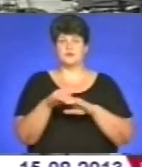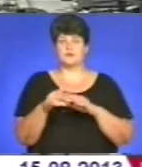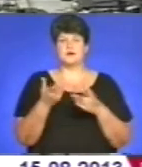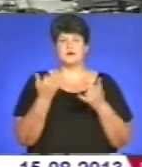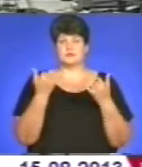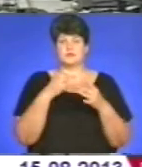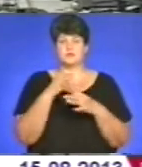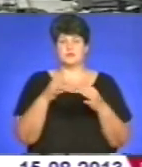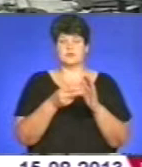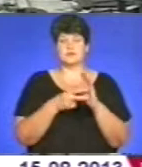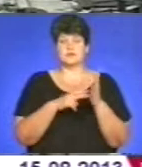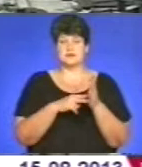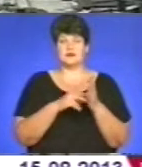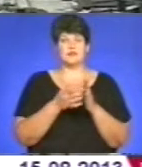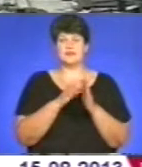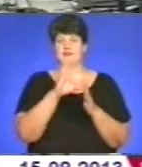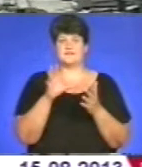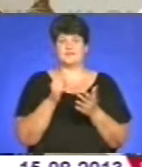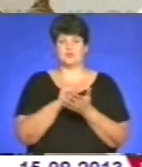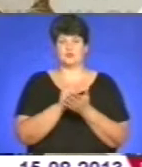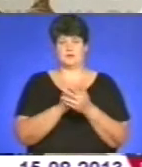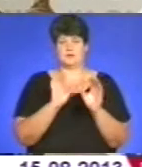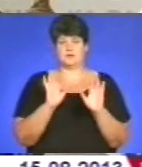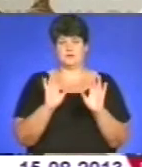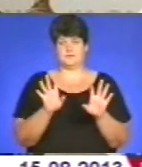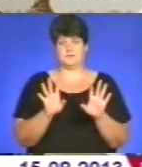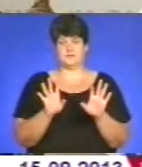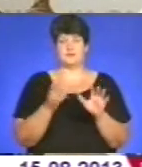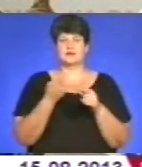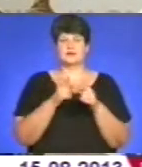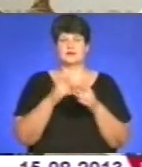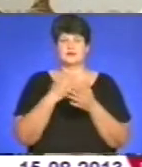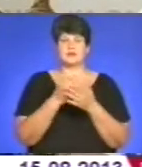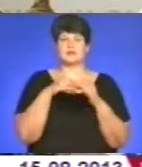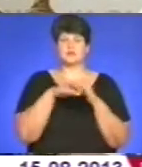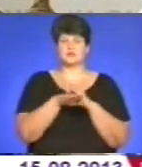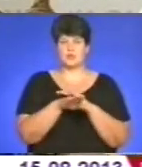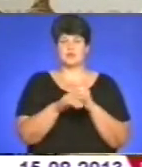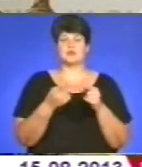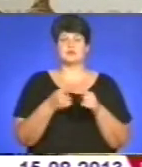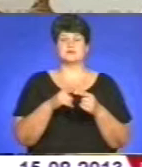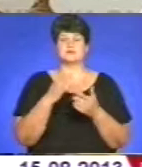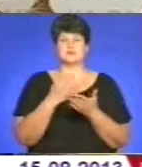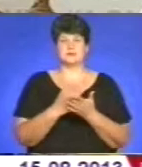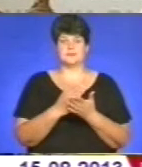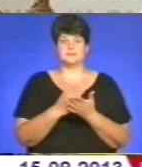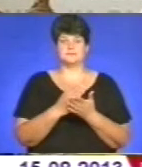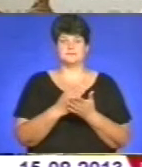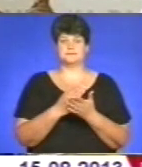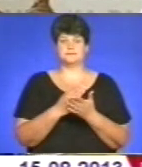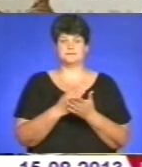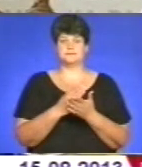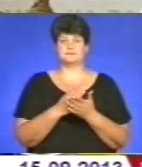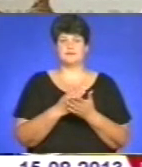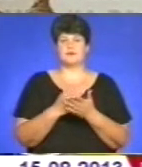міста. Однак не усі документи оприлюднять. Це є сховище, це є, наприклад, десь воєнні